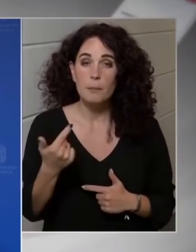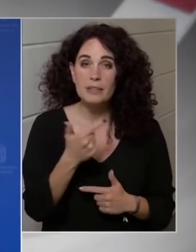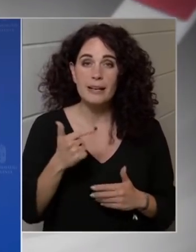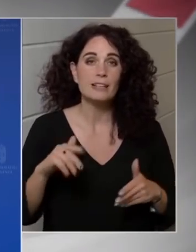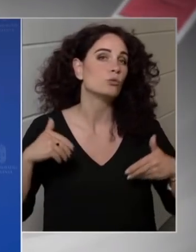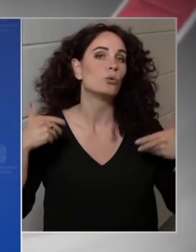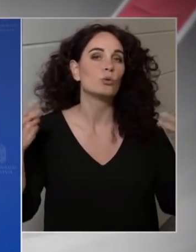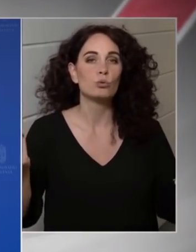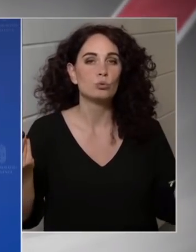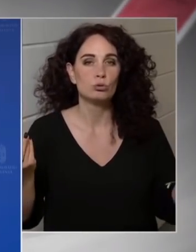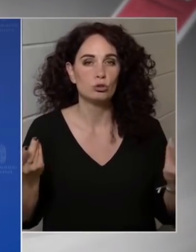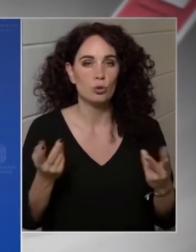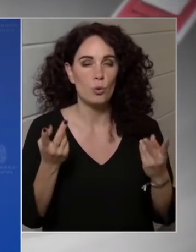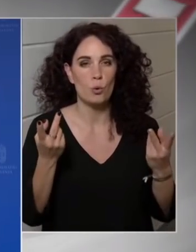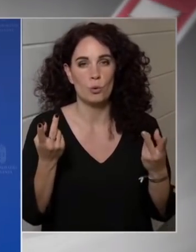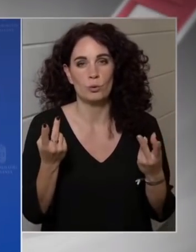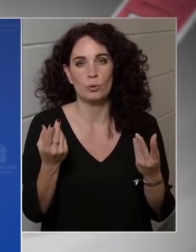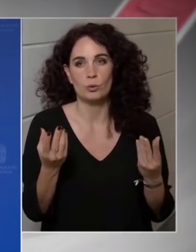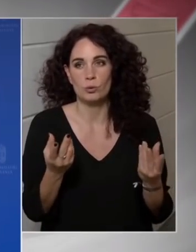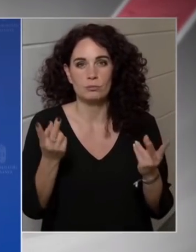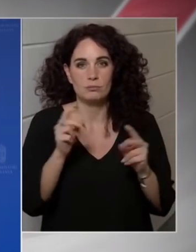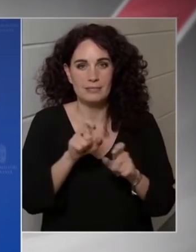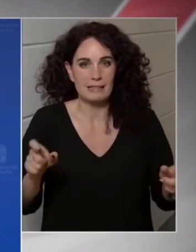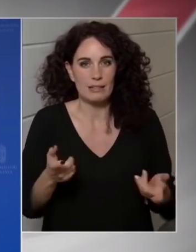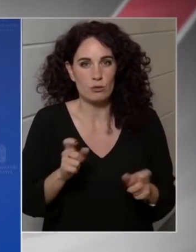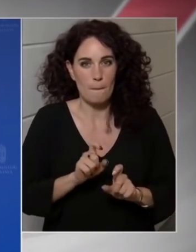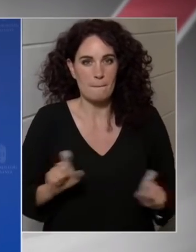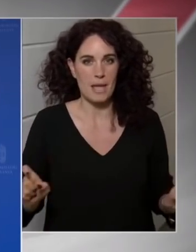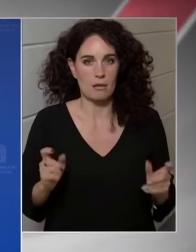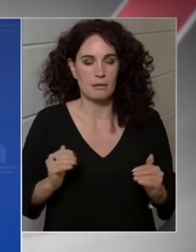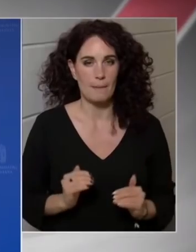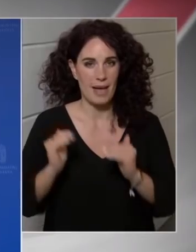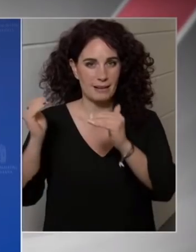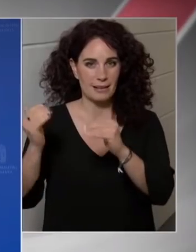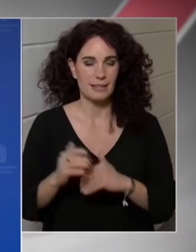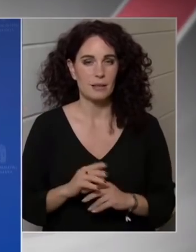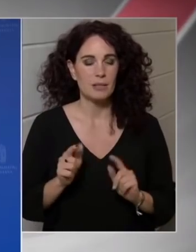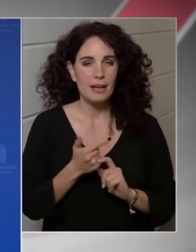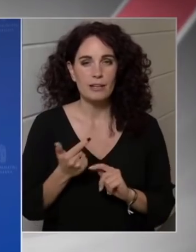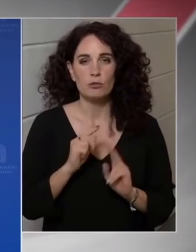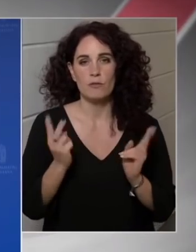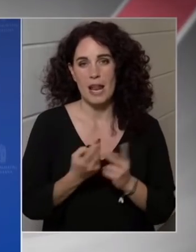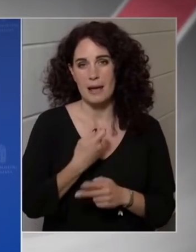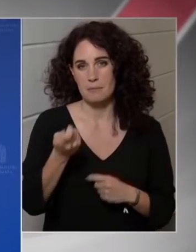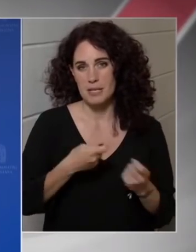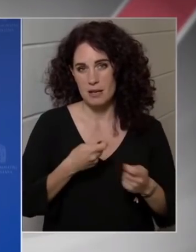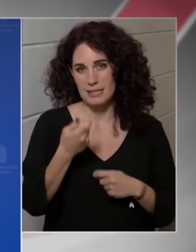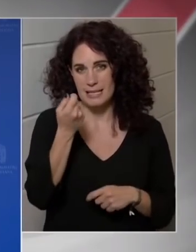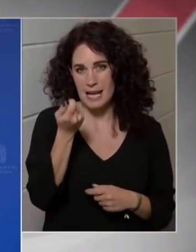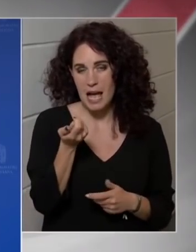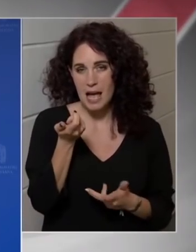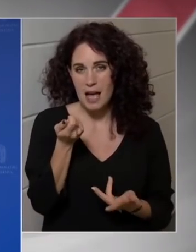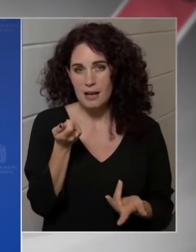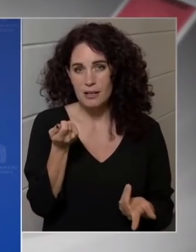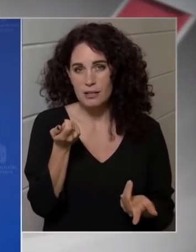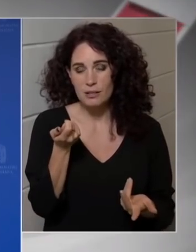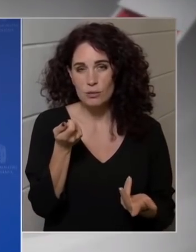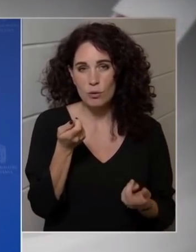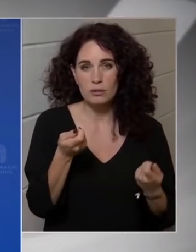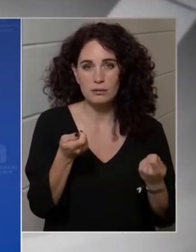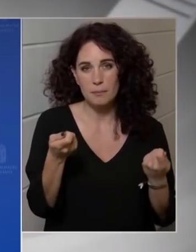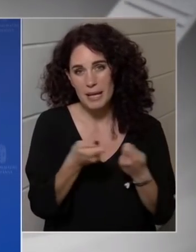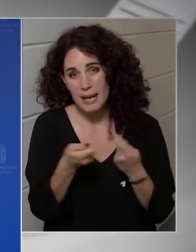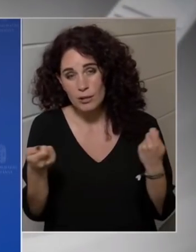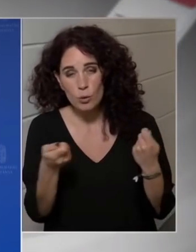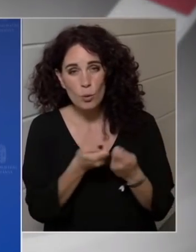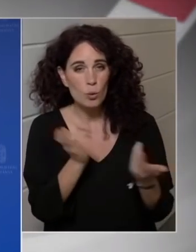tényezők miatt emelkedik, mind a kettő világpiaci áron méretődik meg, és a